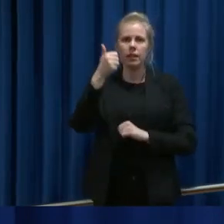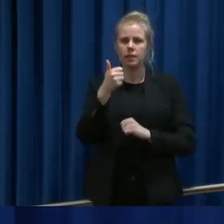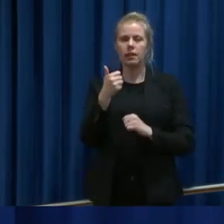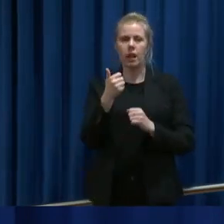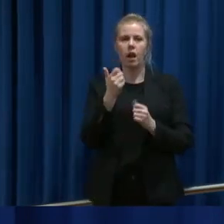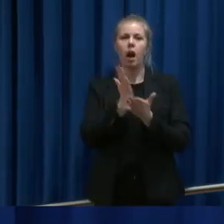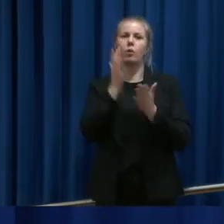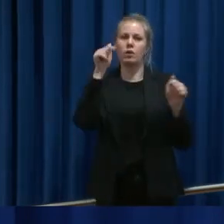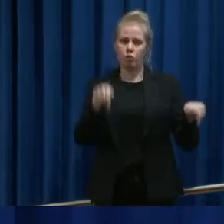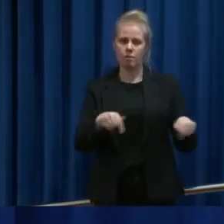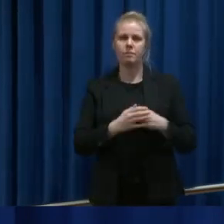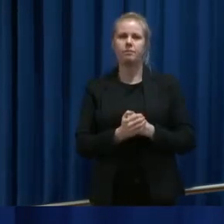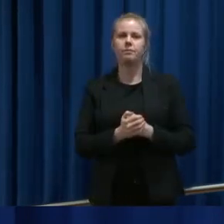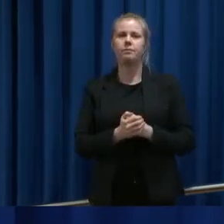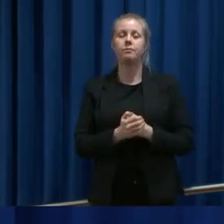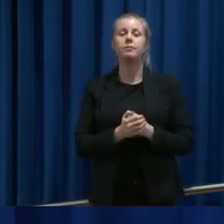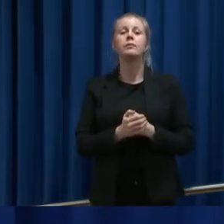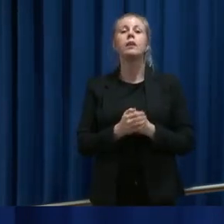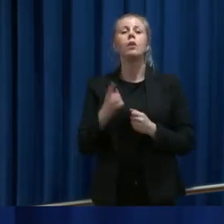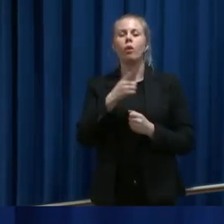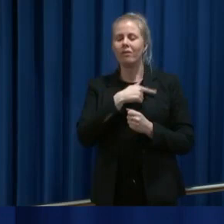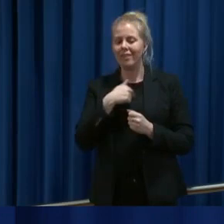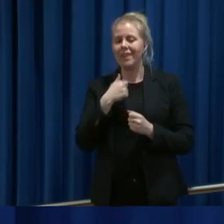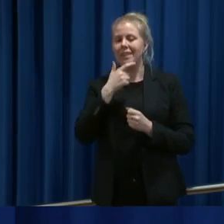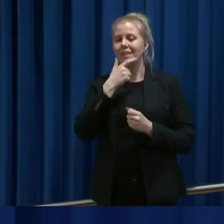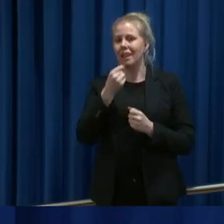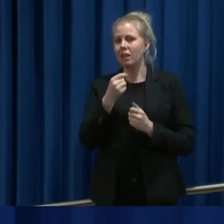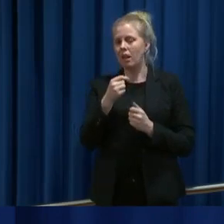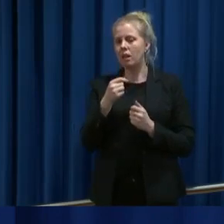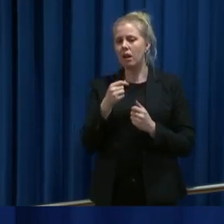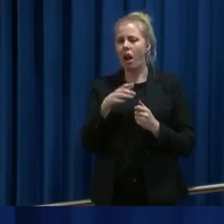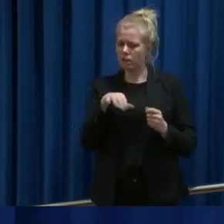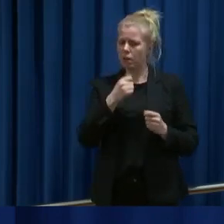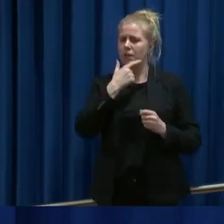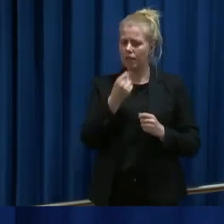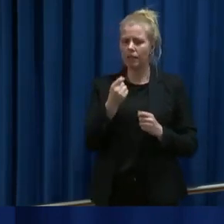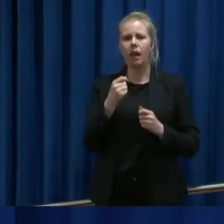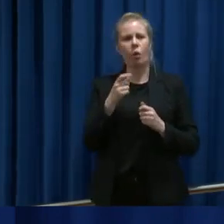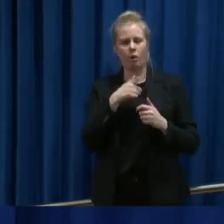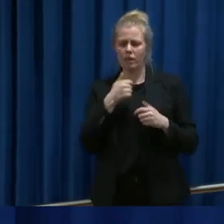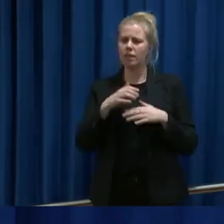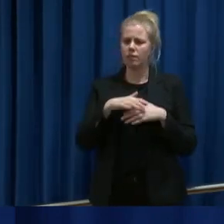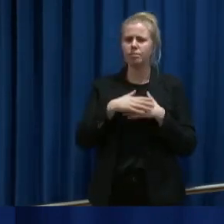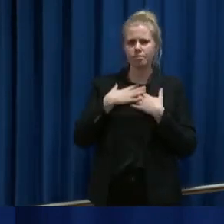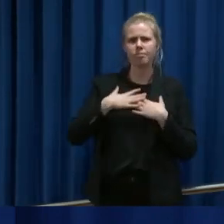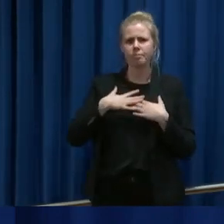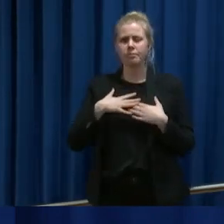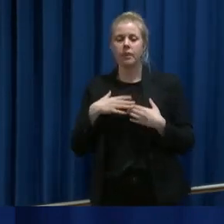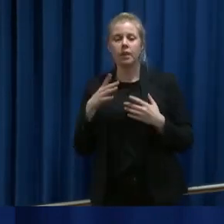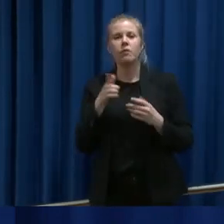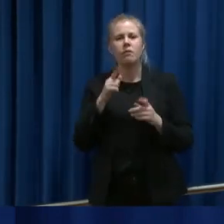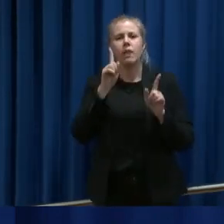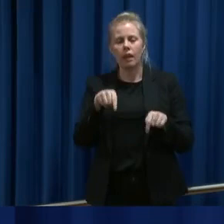oppe i nå. Vi kjenner alle og føler og vi følger alle disse rådene så kommer vi til å